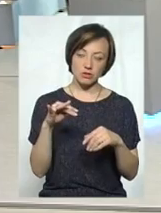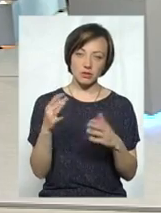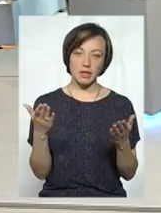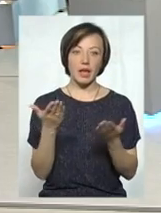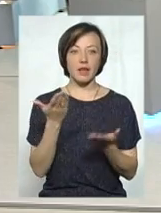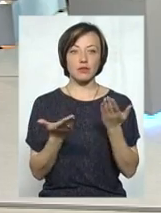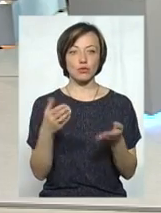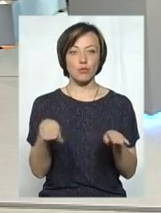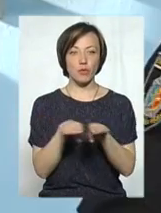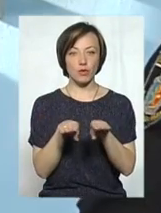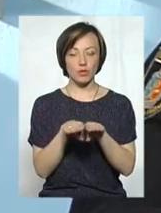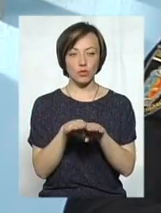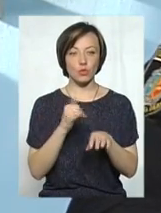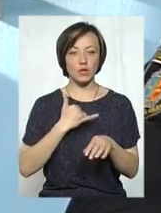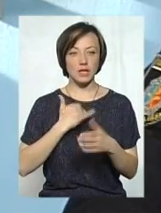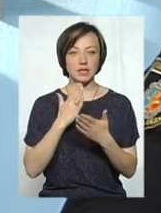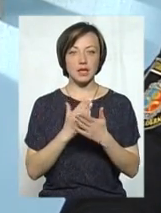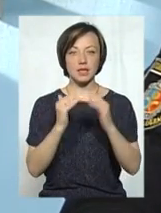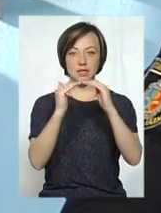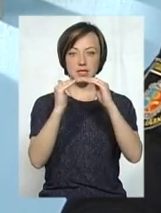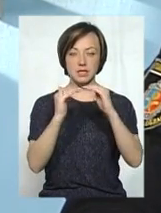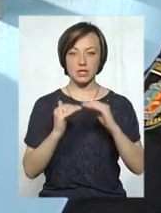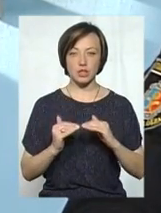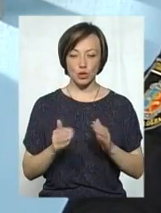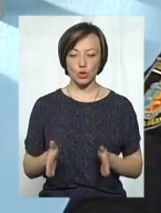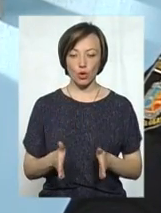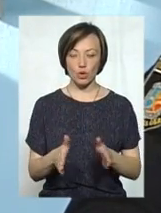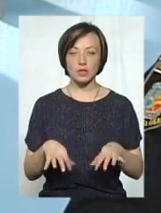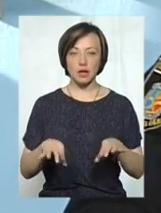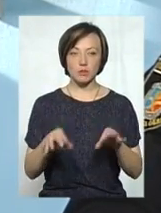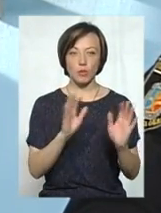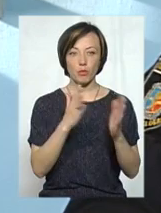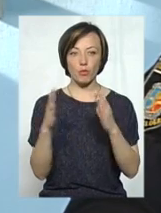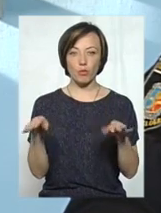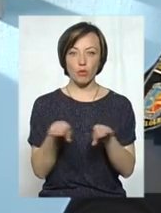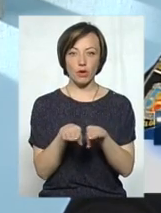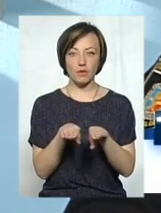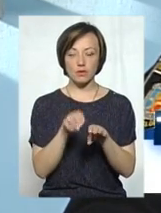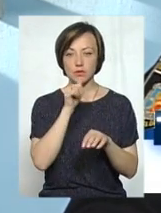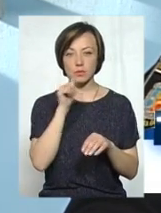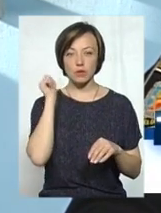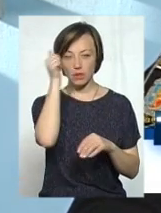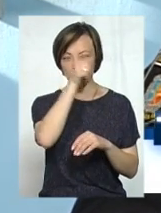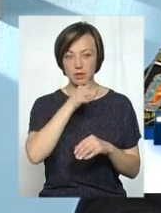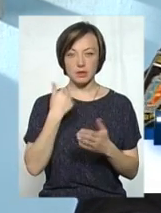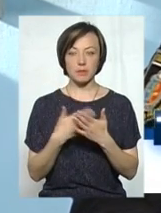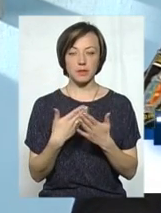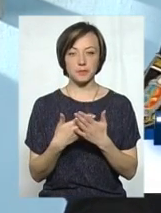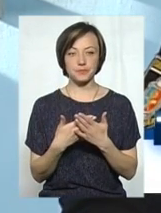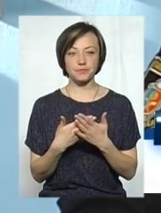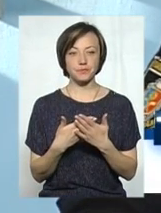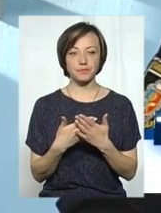В нас є зниження дорожньо-транспортних пригод порівняно з минулим роком. Якщо взяти,